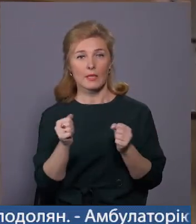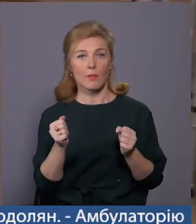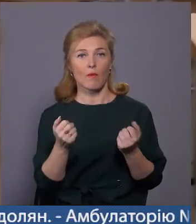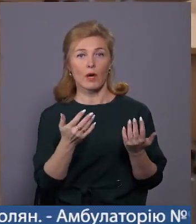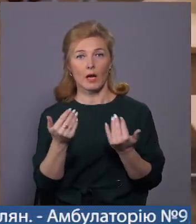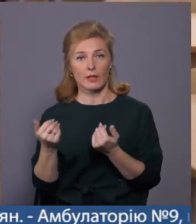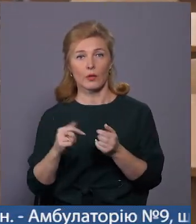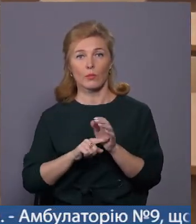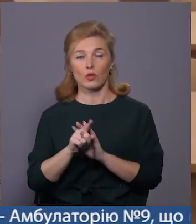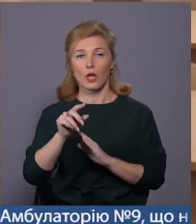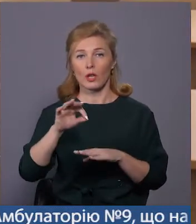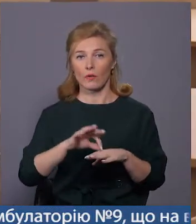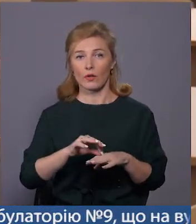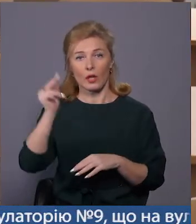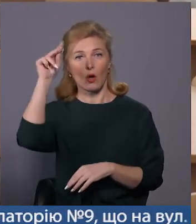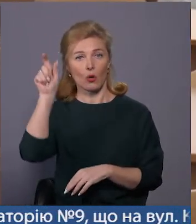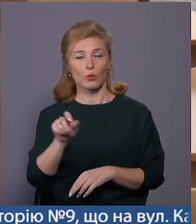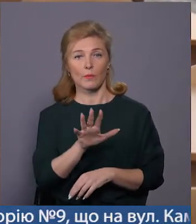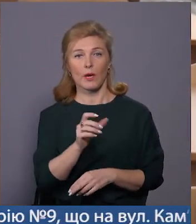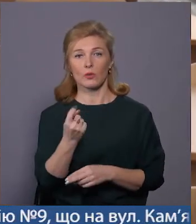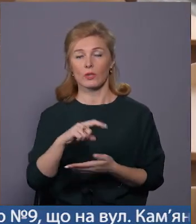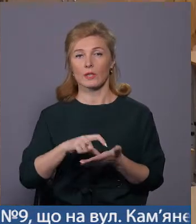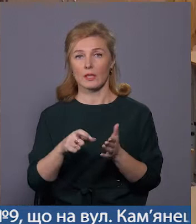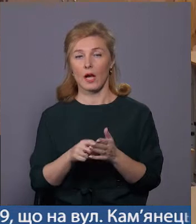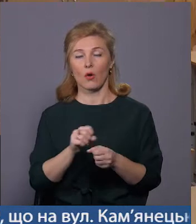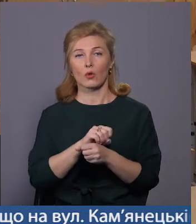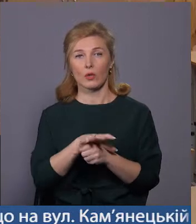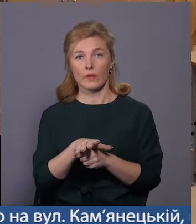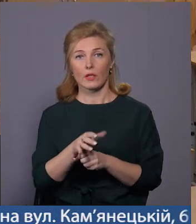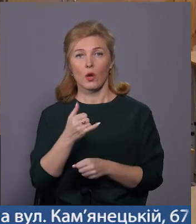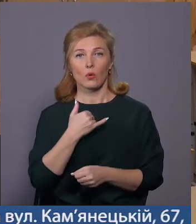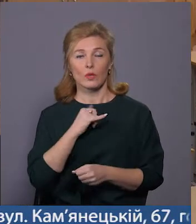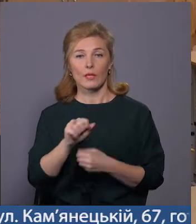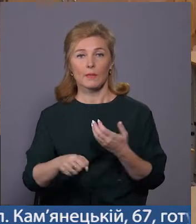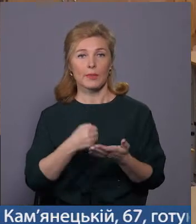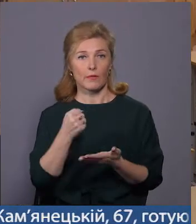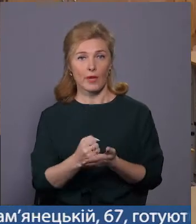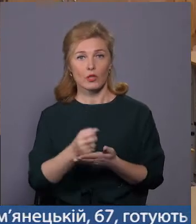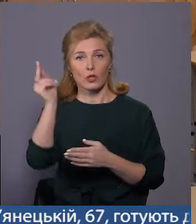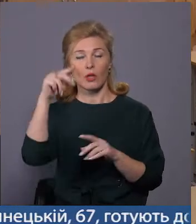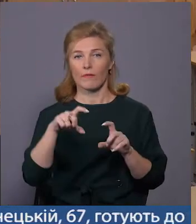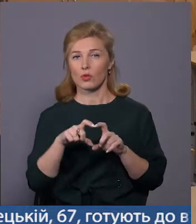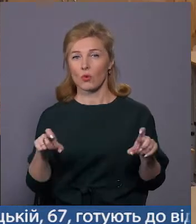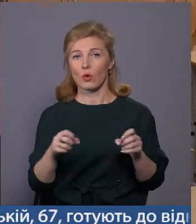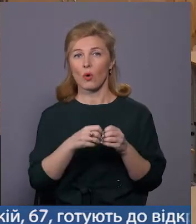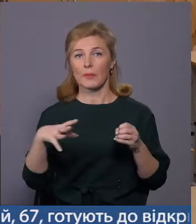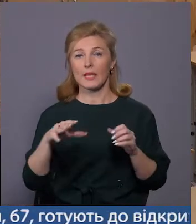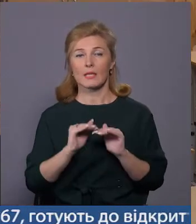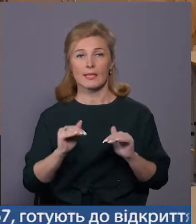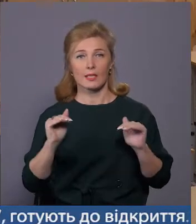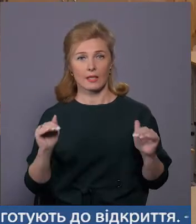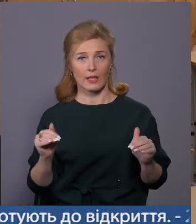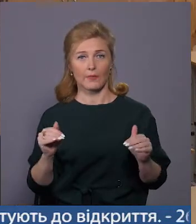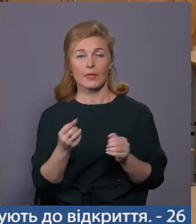закладі почали хворіти учні п'ятих-одинадцятих класів. Коронавірус в нас підтверджено в школі у 15 дітей,